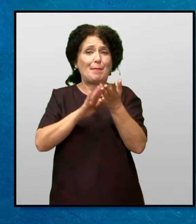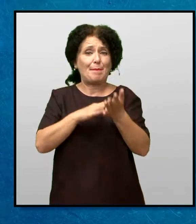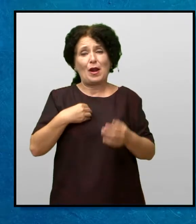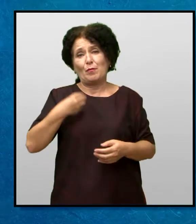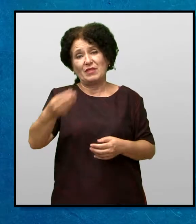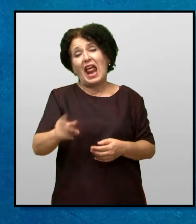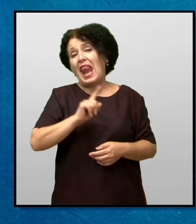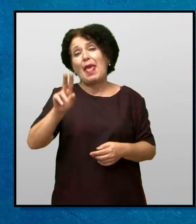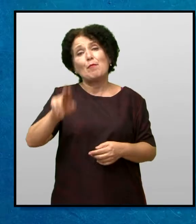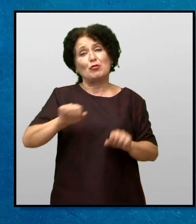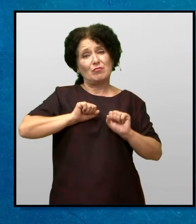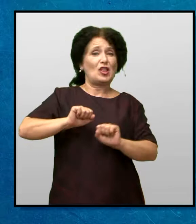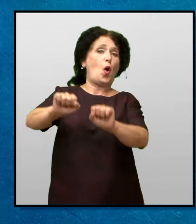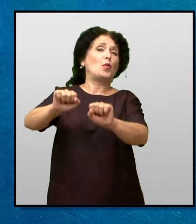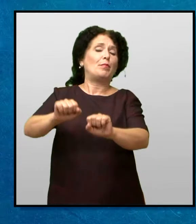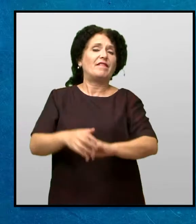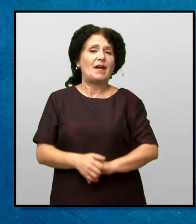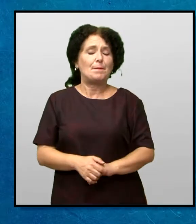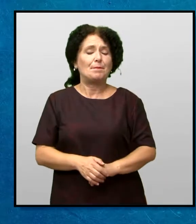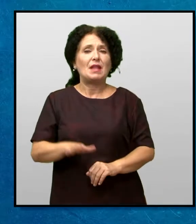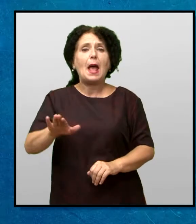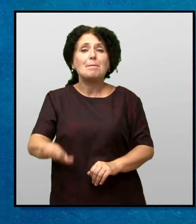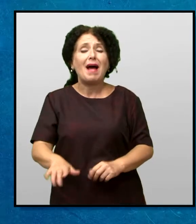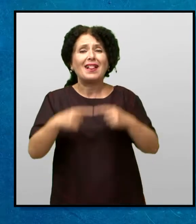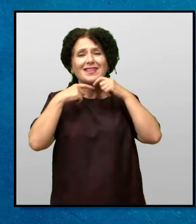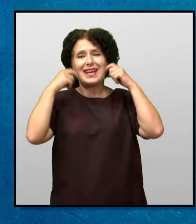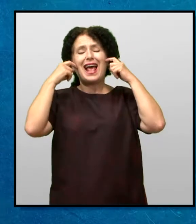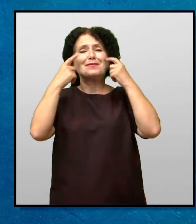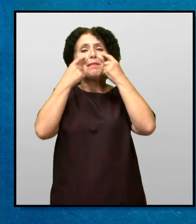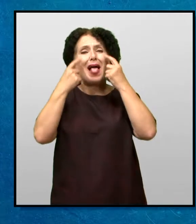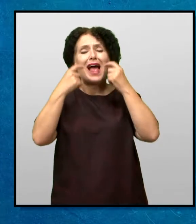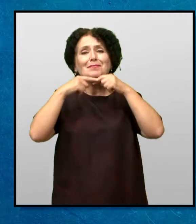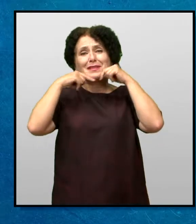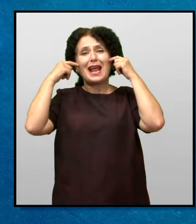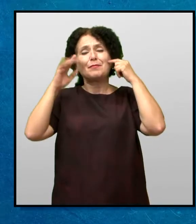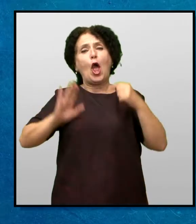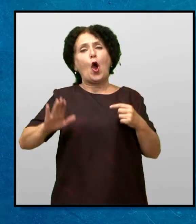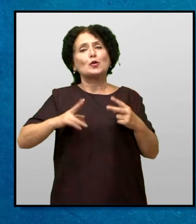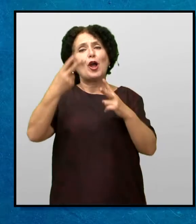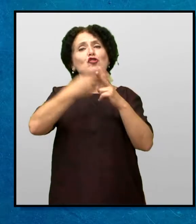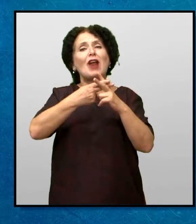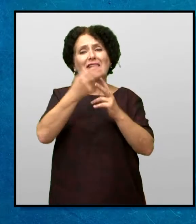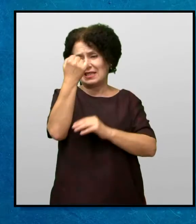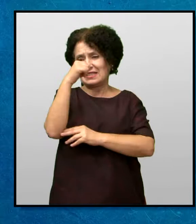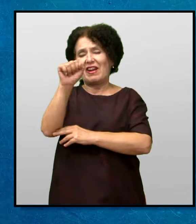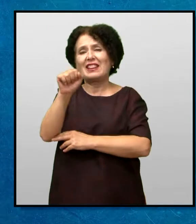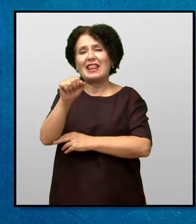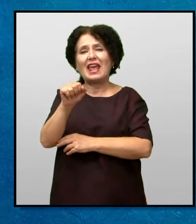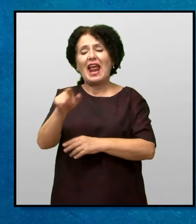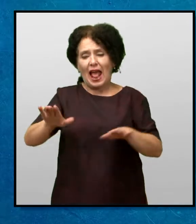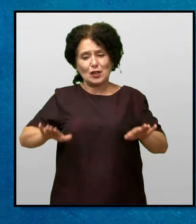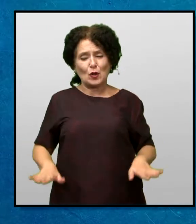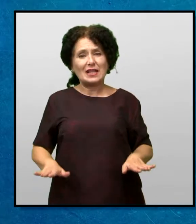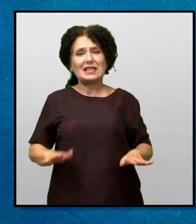за тебе Јас не можам да те одбијам Мери се насмевна ни солзи кога господин Чарлз се сврте кон